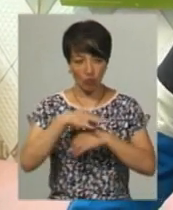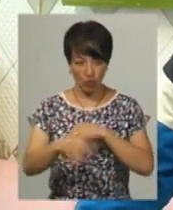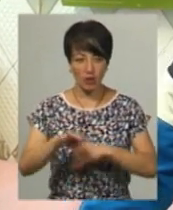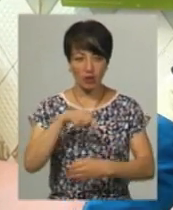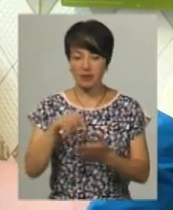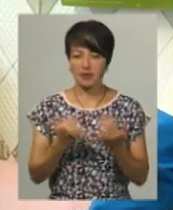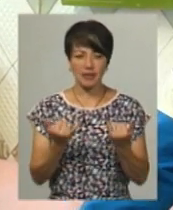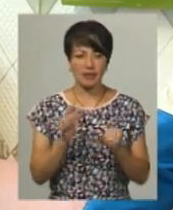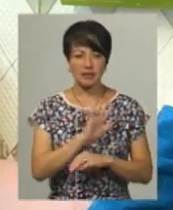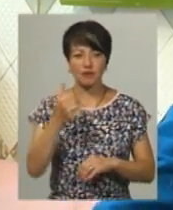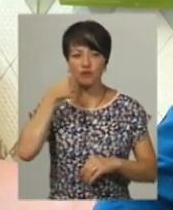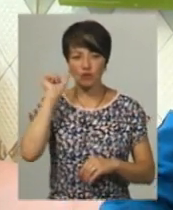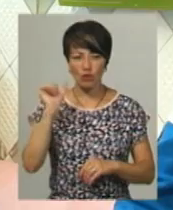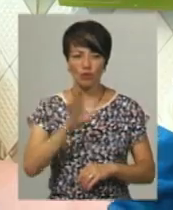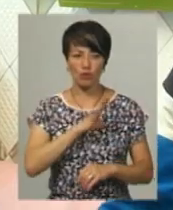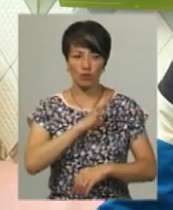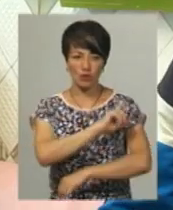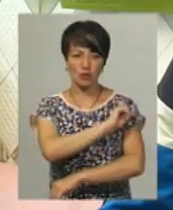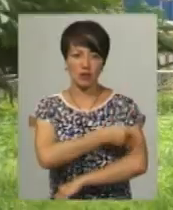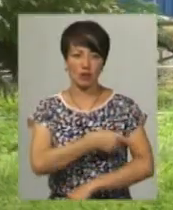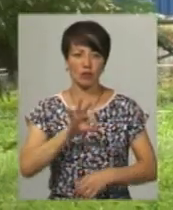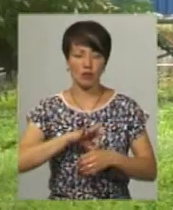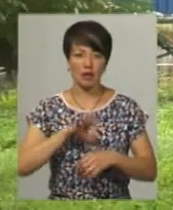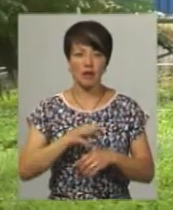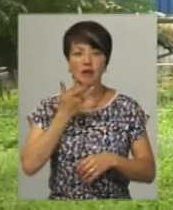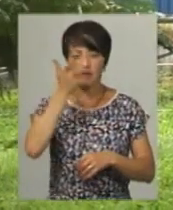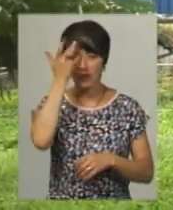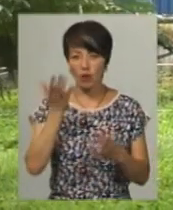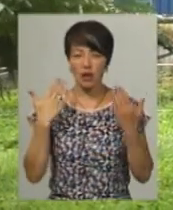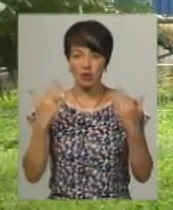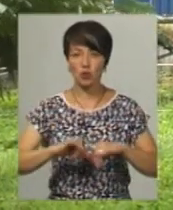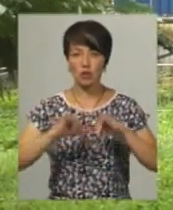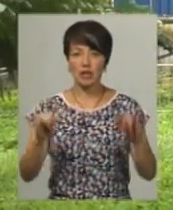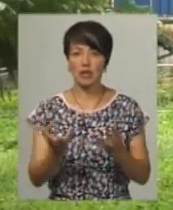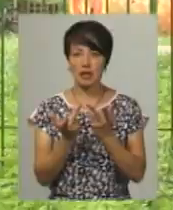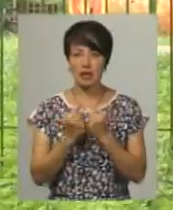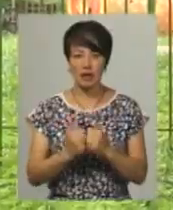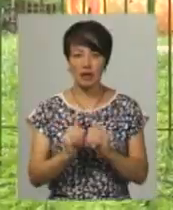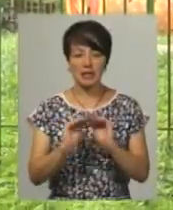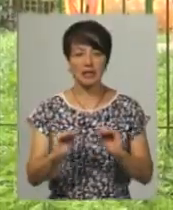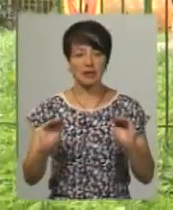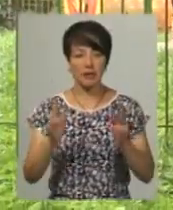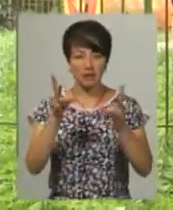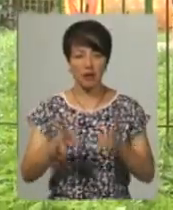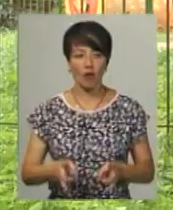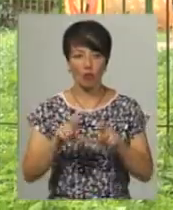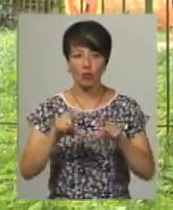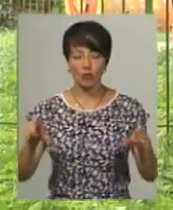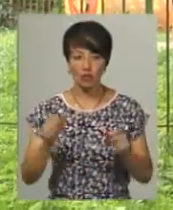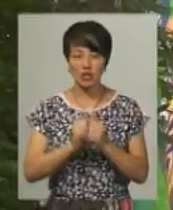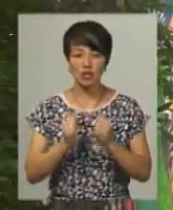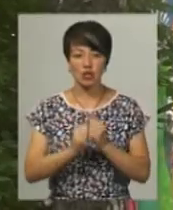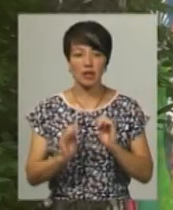Зараз ні, а вчора сильно боліли. Влітку під час канікул зростає кількість маленьких пацієнтів у травмпунктах. Травмуються